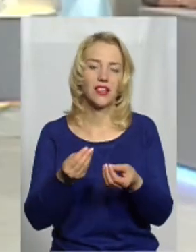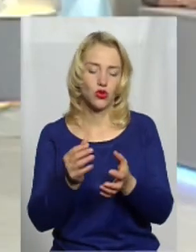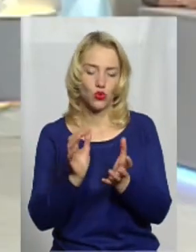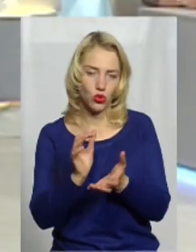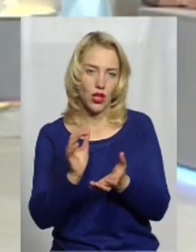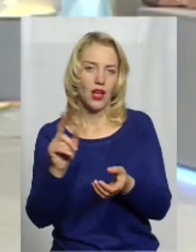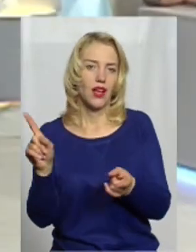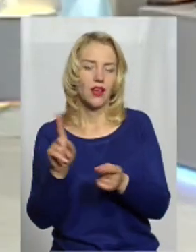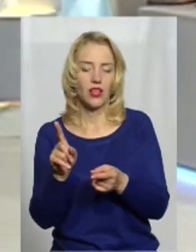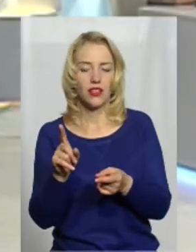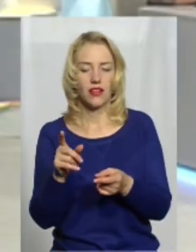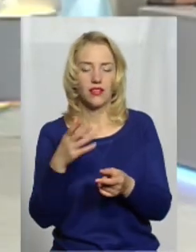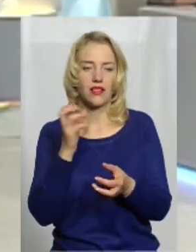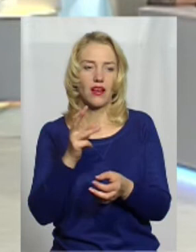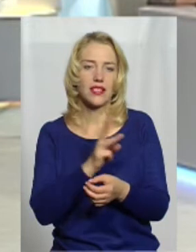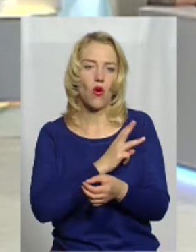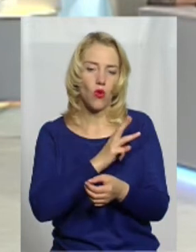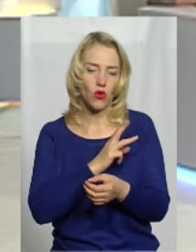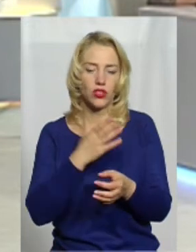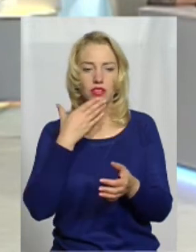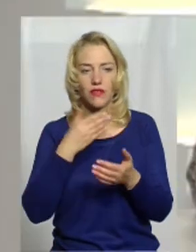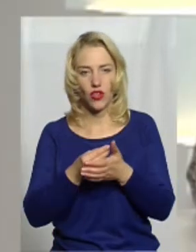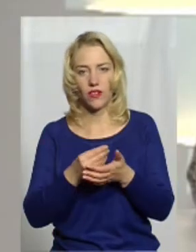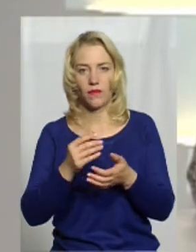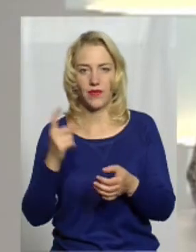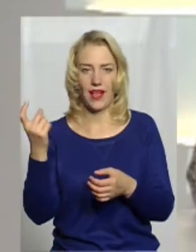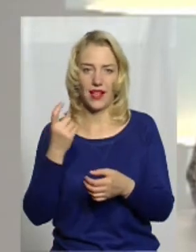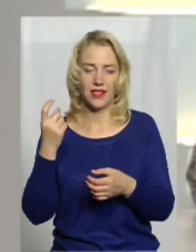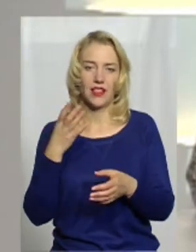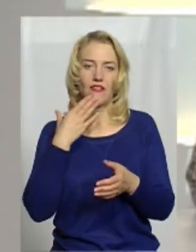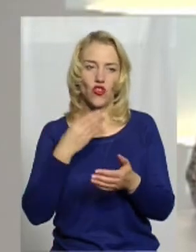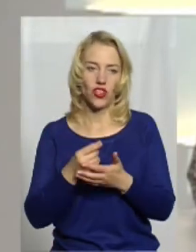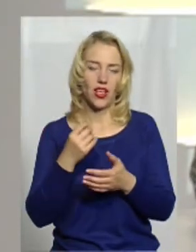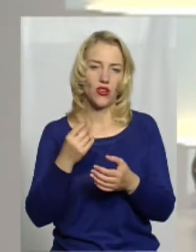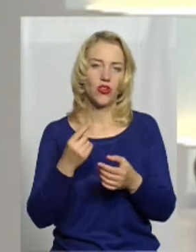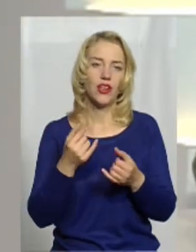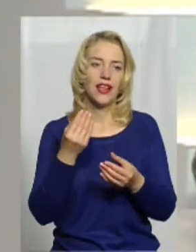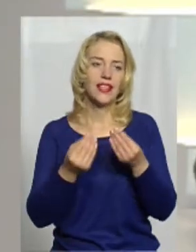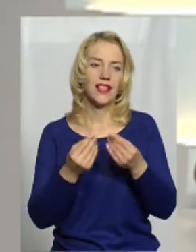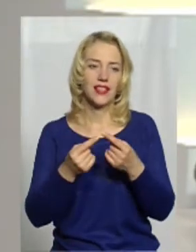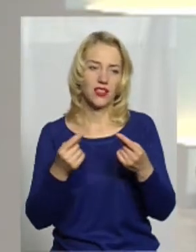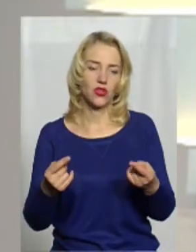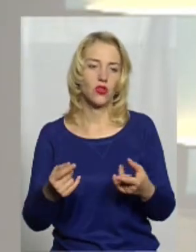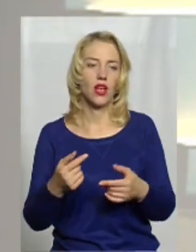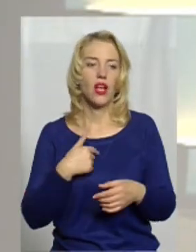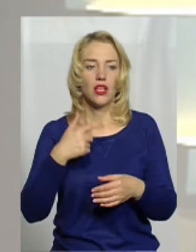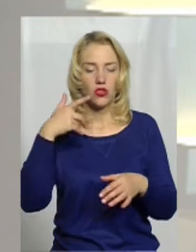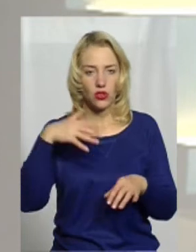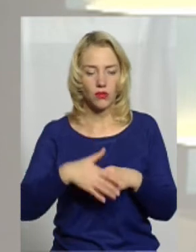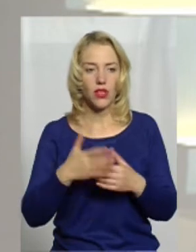ігру зі своїм любими кінологами, зі своєю любими іграшкою. Якщо я правильно зрозуміла, то основний інструмент